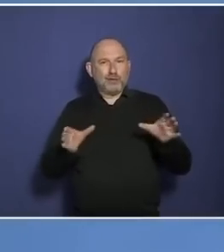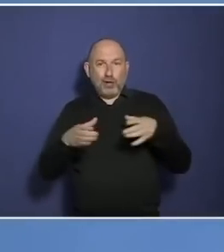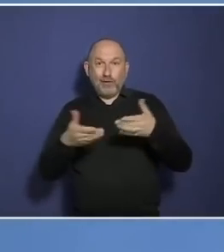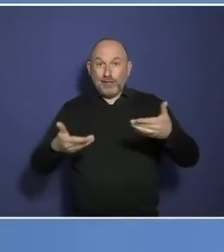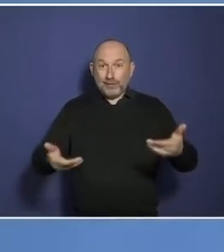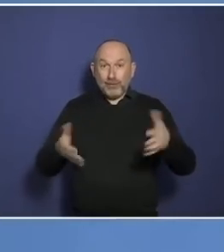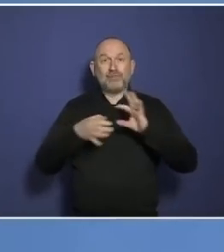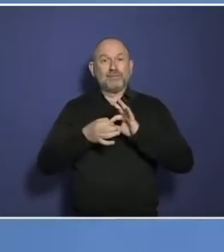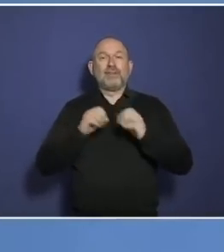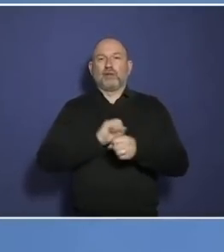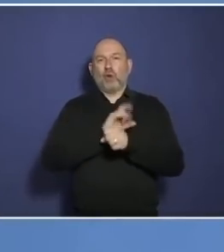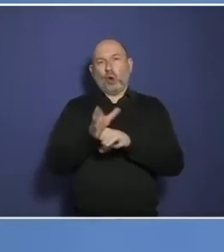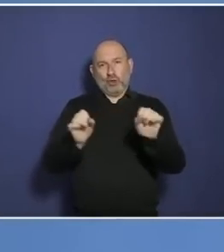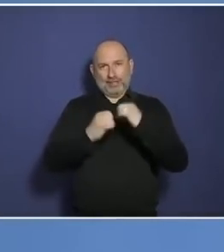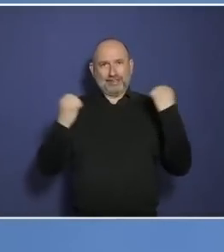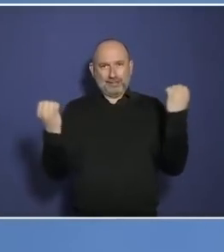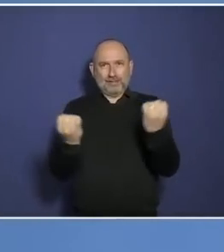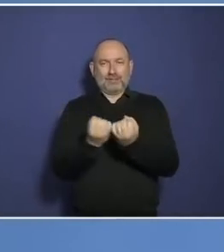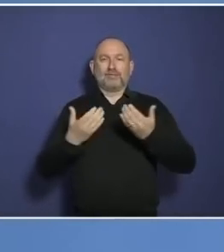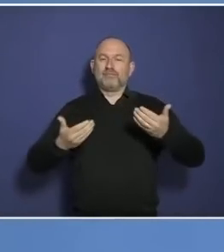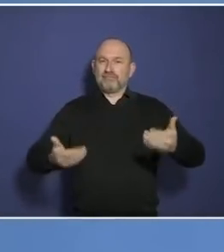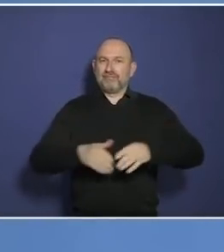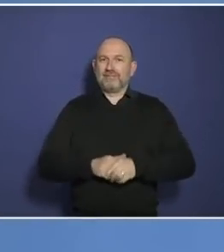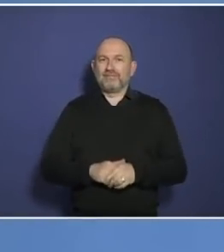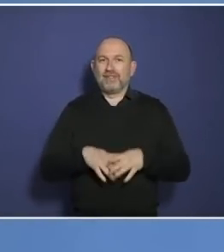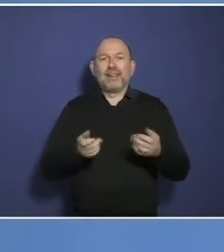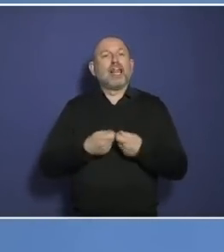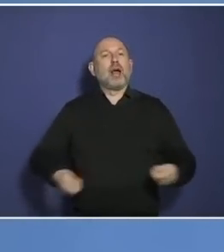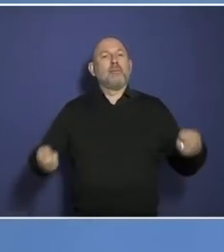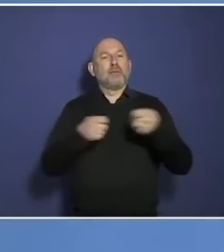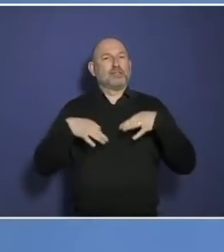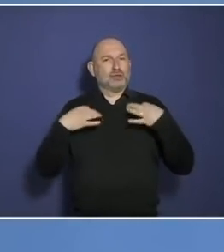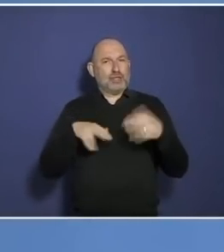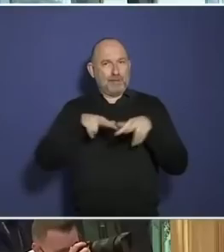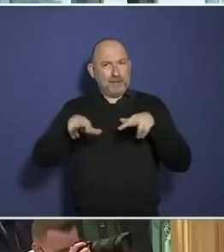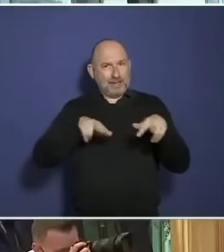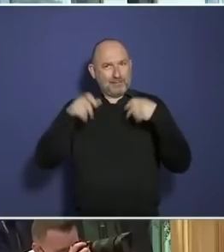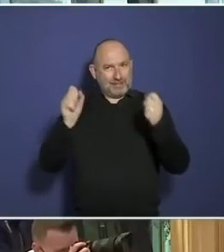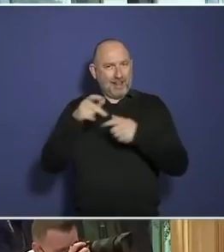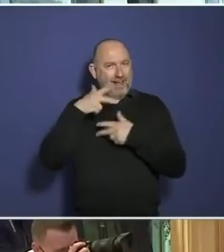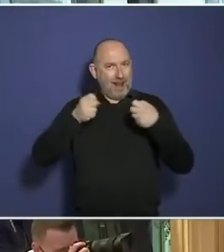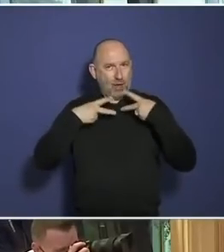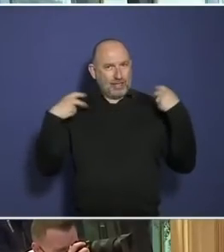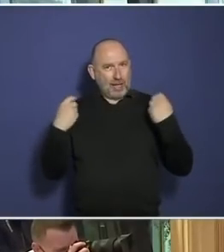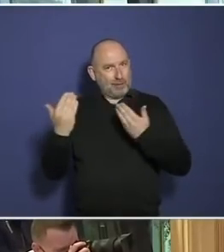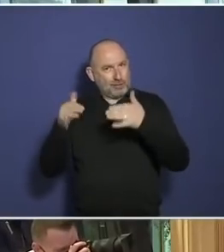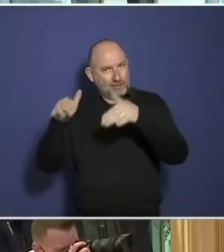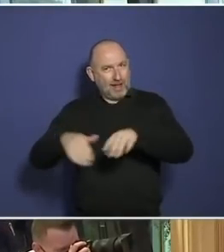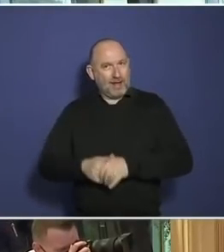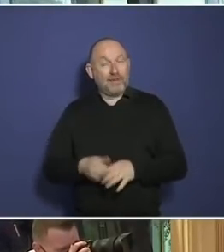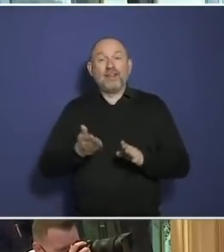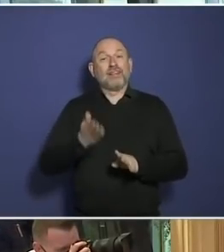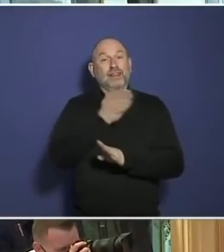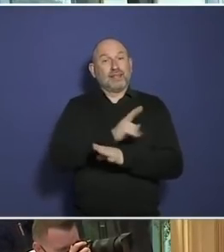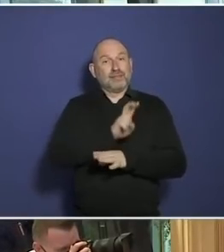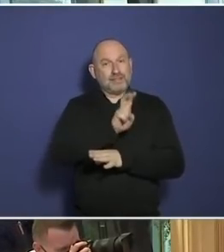zur Corona-Lage. Ja, und man kann ja jetzt mal ganz entspannt sein, weil man hier den ärgerlichsten Kritiker ausgeschlossen hat und ganz unter